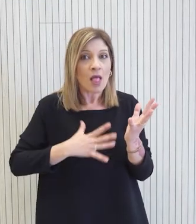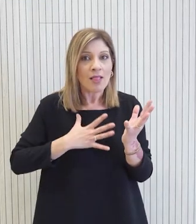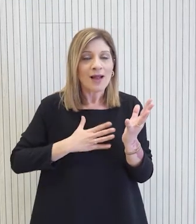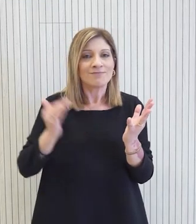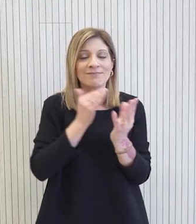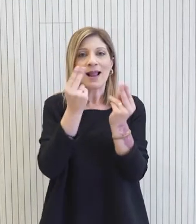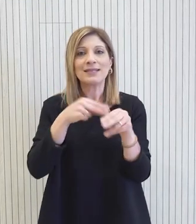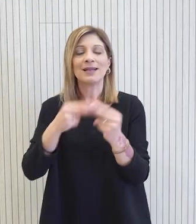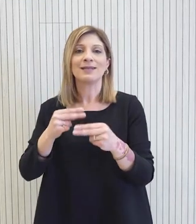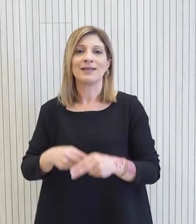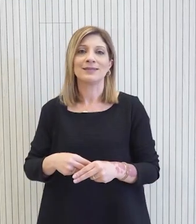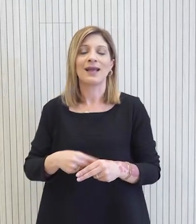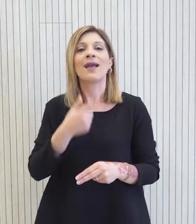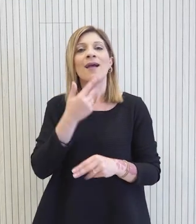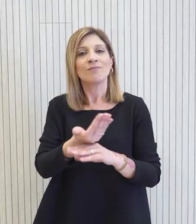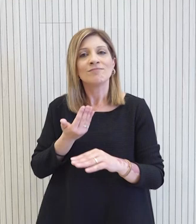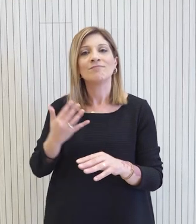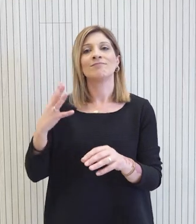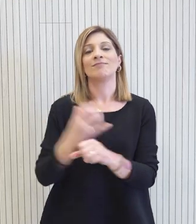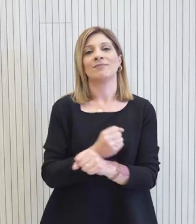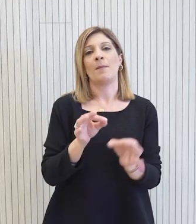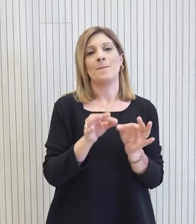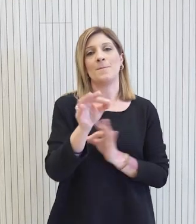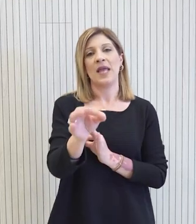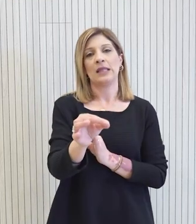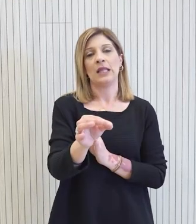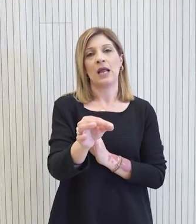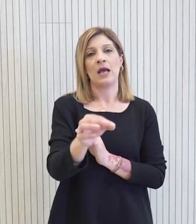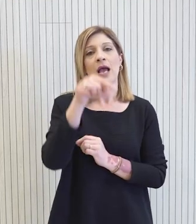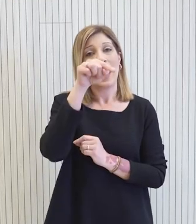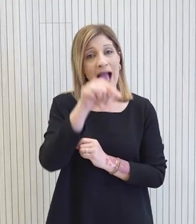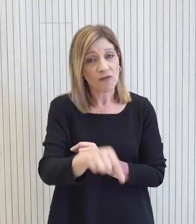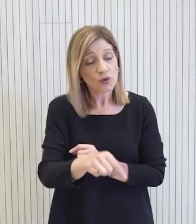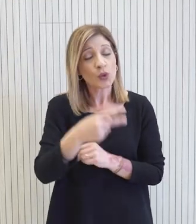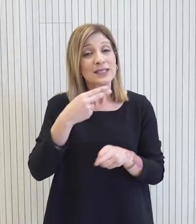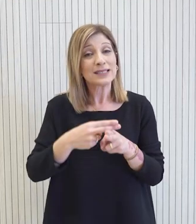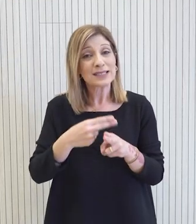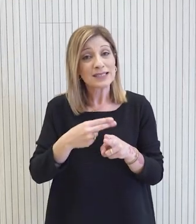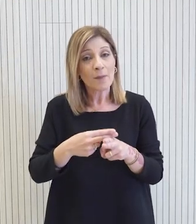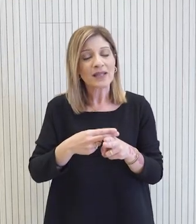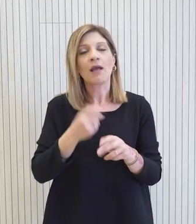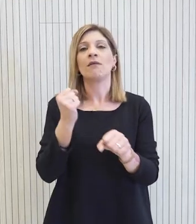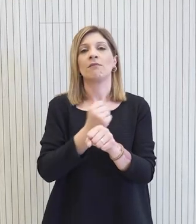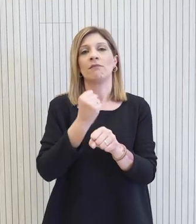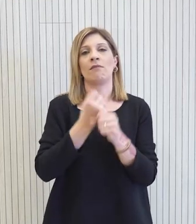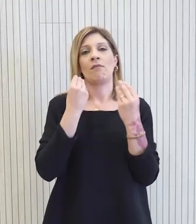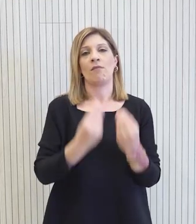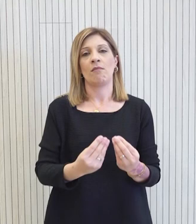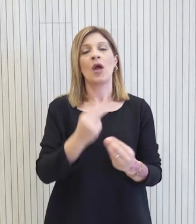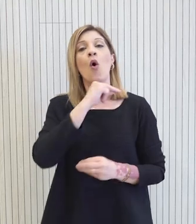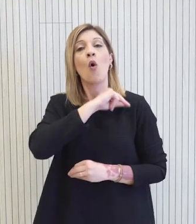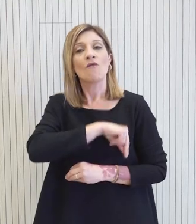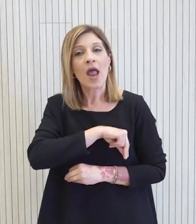τροχιοδρομηθεί και να μπορέσουν να ληφθούν εγκαίρως εκείνα τα μέτρα τα οποία θα μπορούν να εγγυηθούν την αποτελεσματική, την